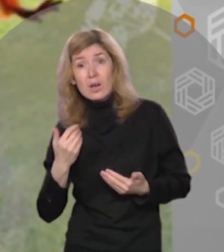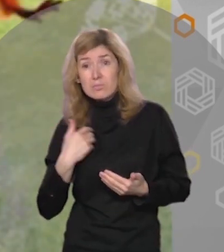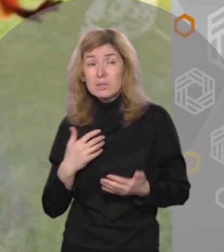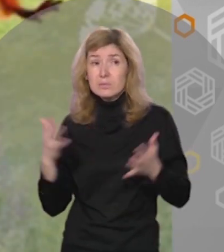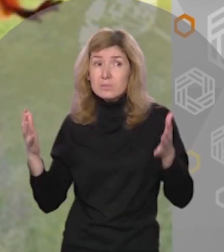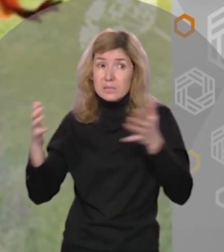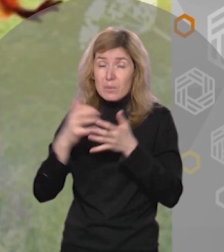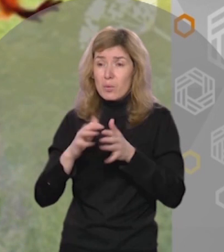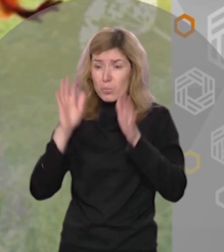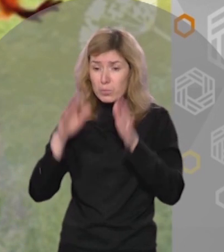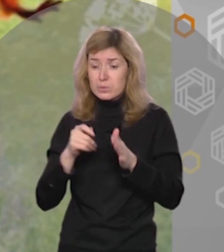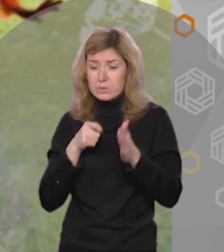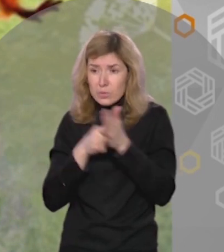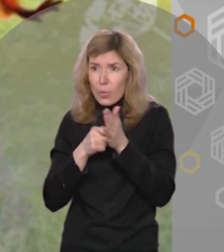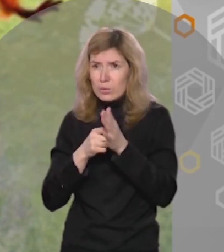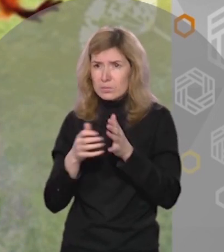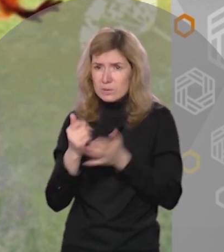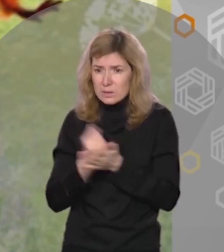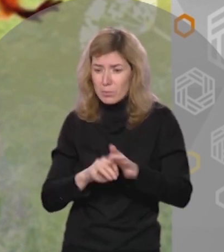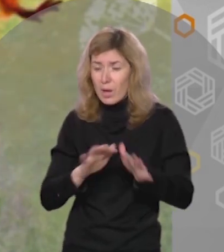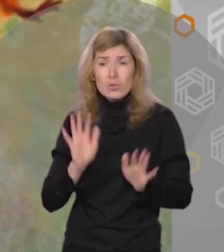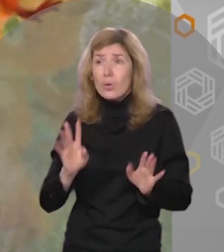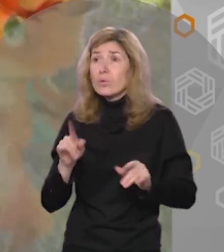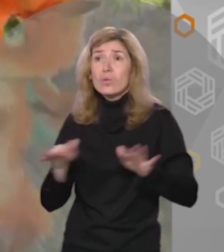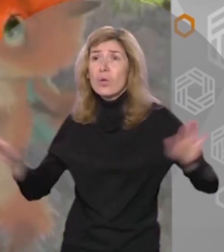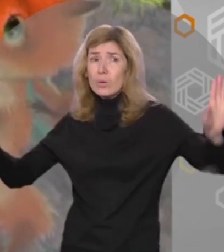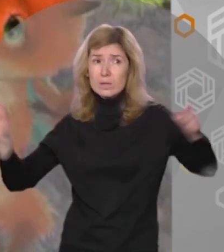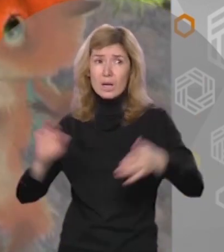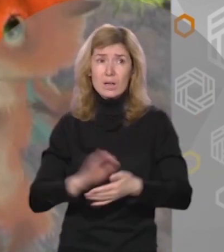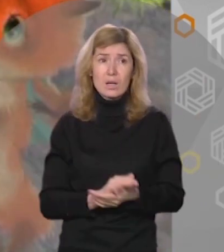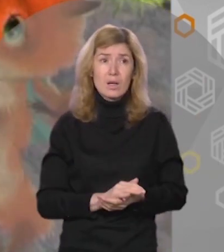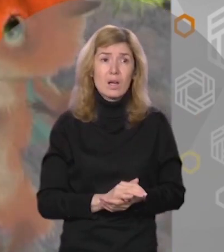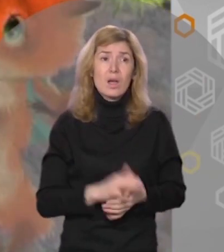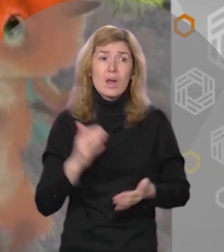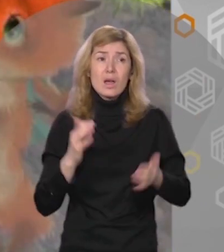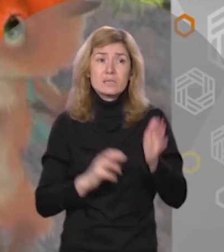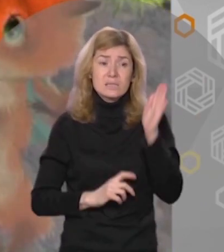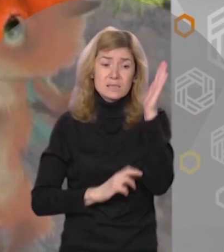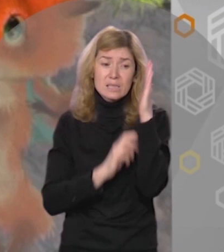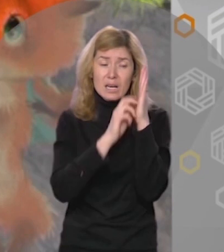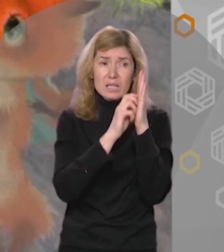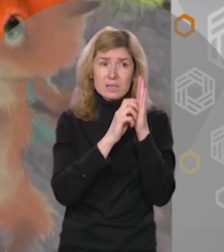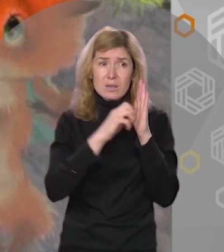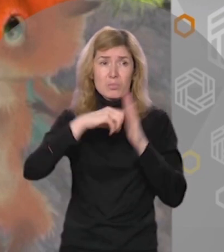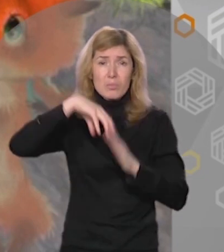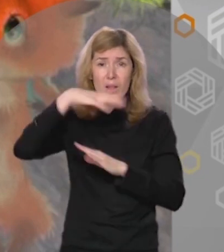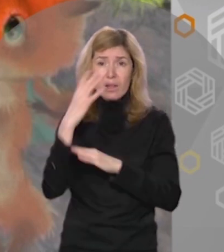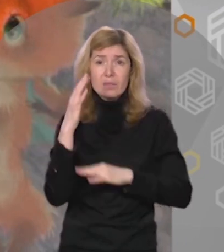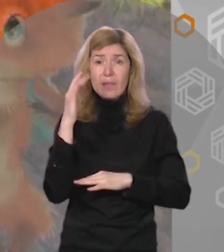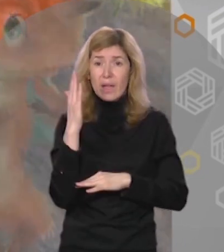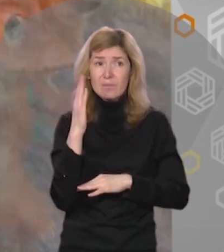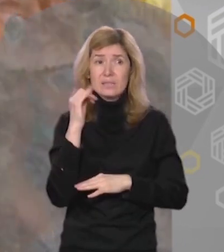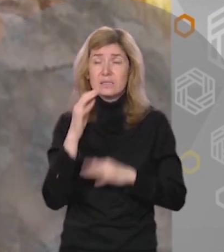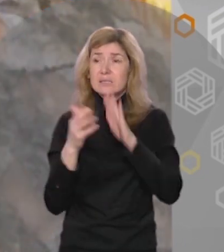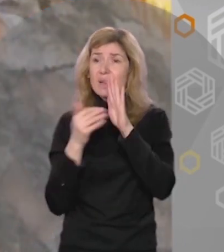их побольше Пусть питается вдоль, лишь бы не улетал Залезла пушинка на дерево и стала звать